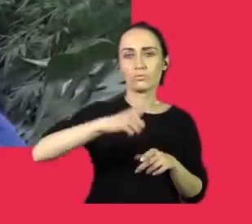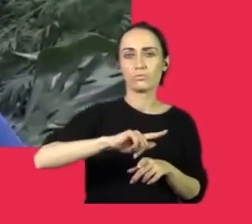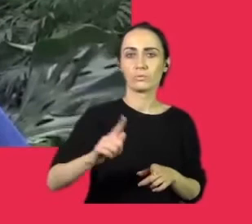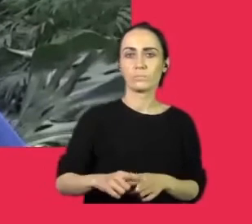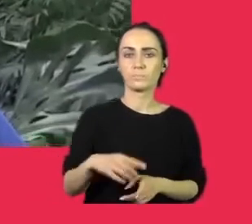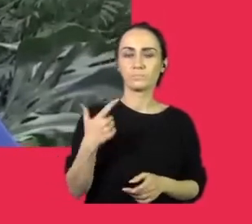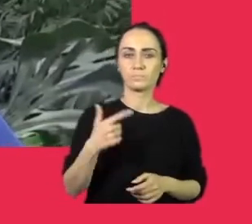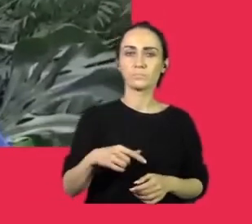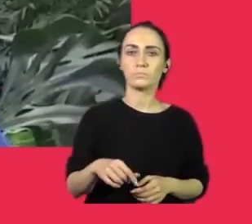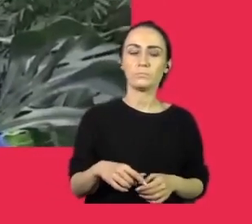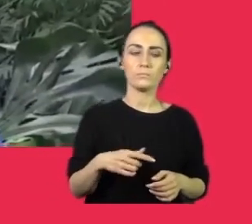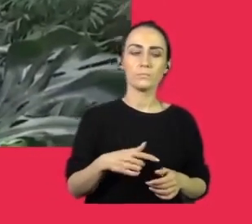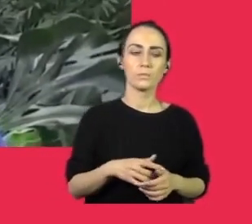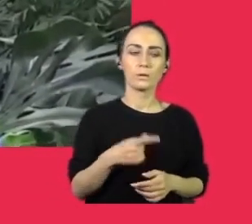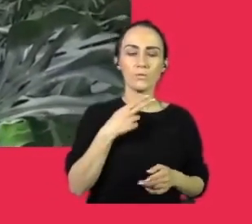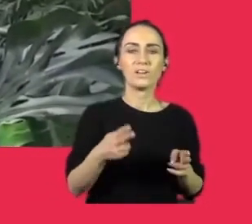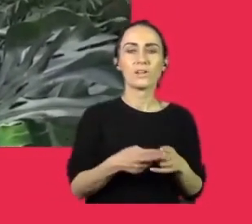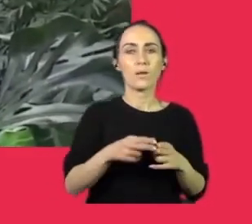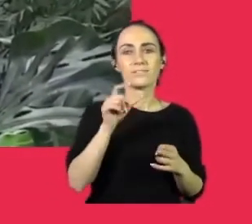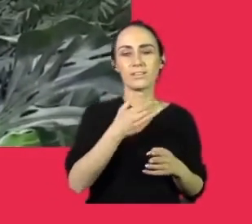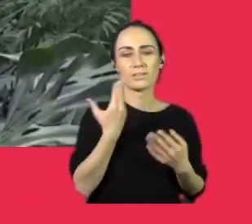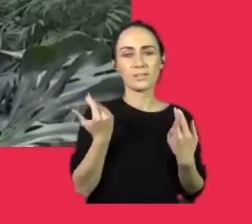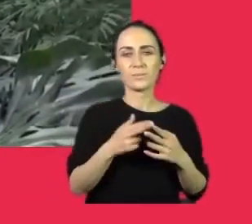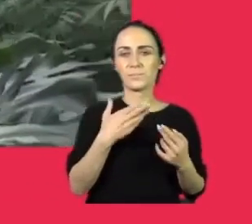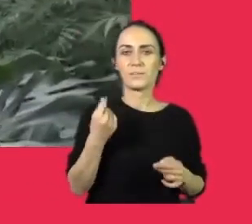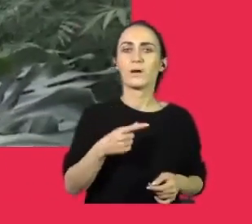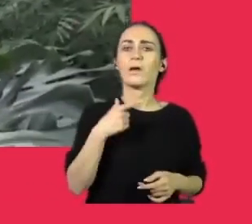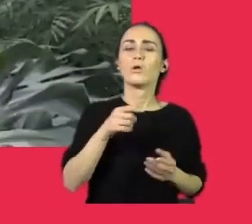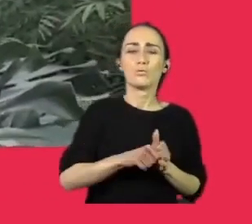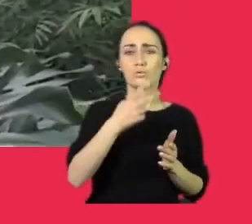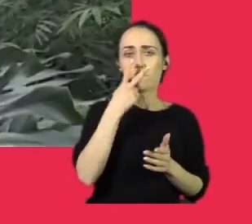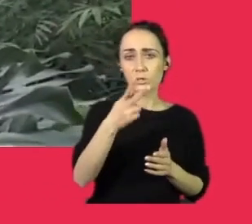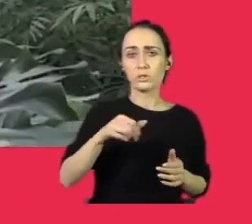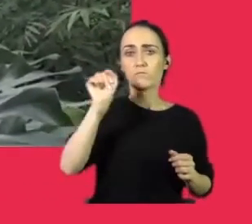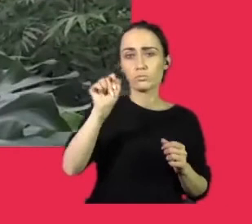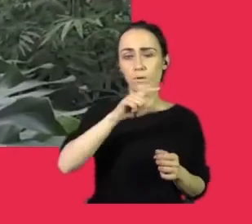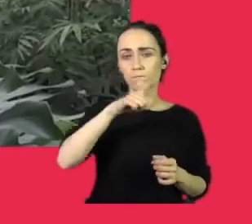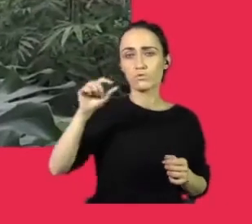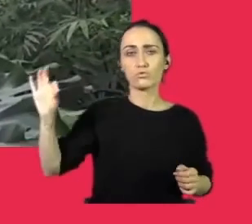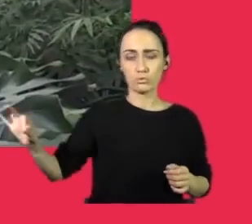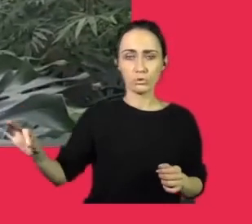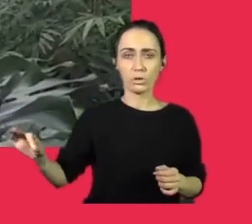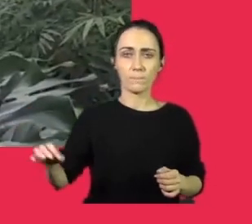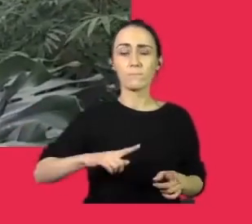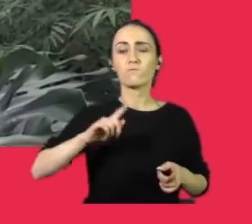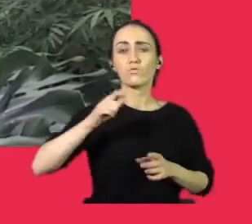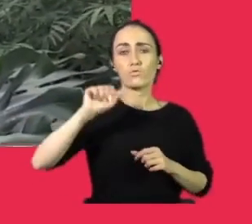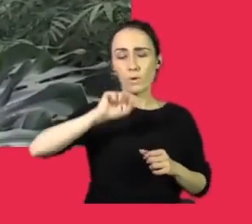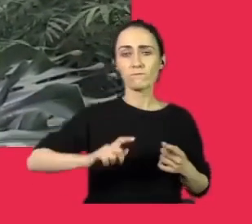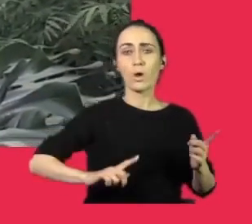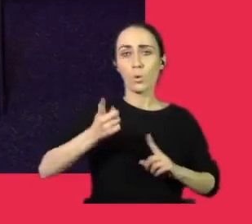miło było Pana zobaczyć. Sałata nie jest tania. No właśnie. Do zobaczenia we Wrocławskim Ogrodzie Zoologicznym. Polecamy Państwu Do zobaczenia.